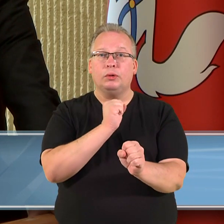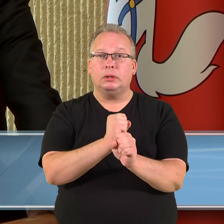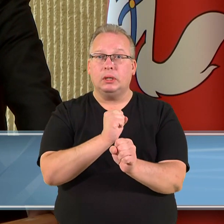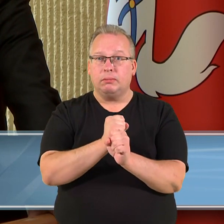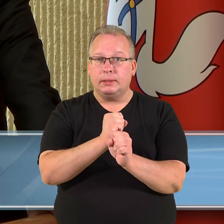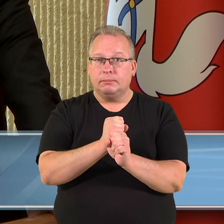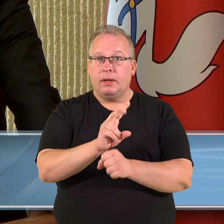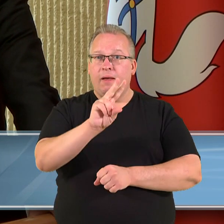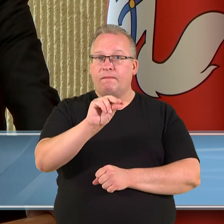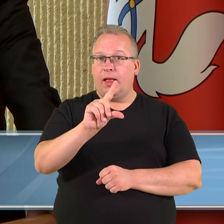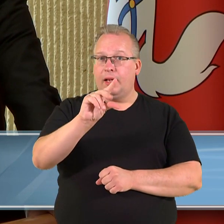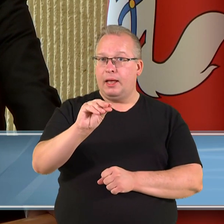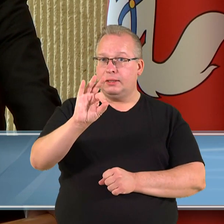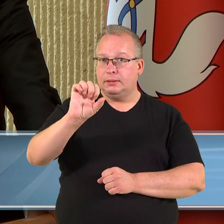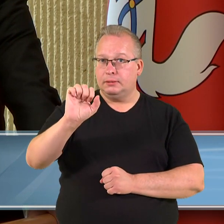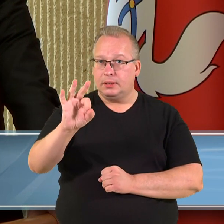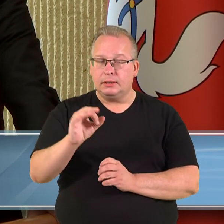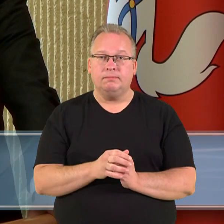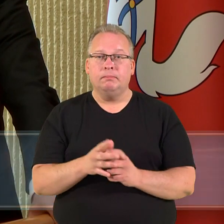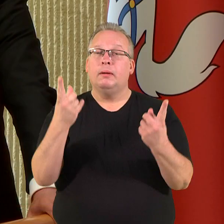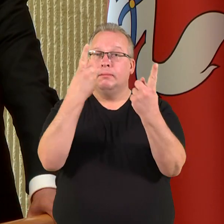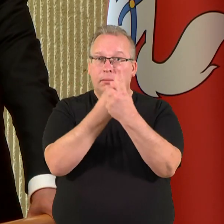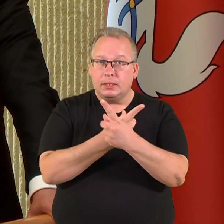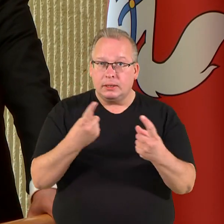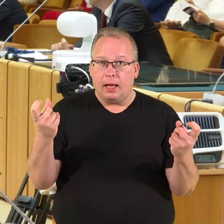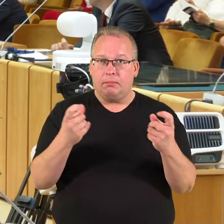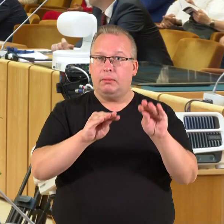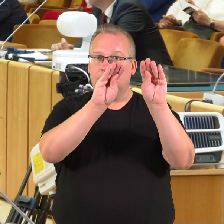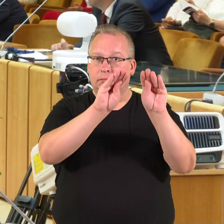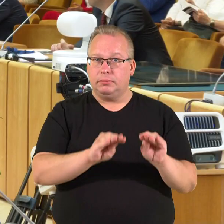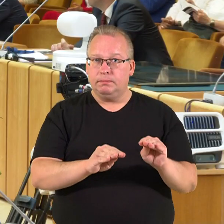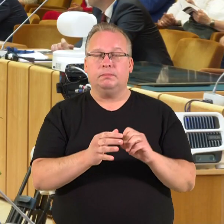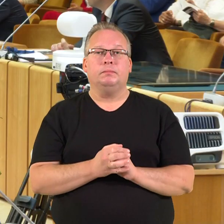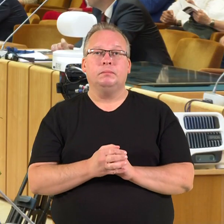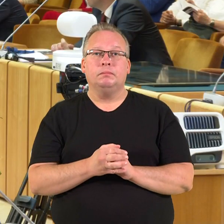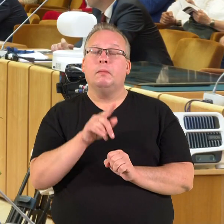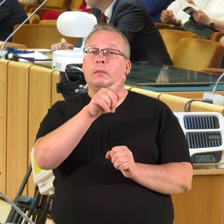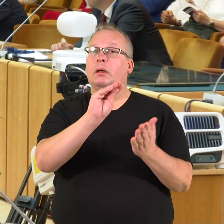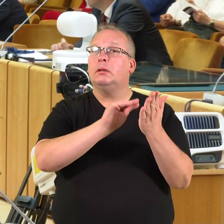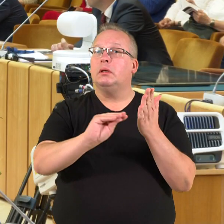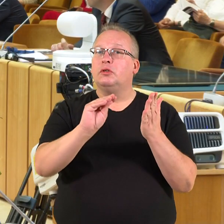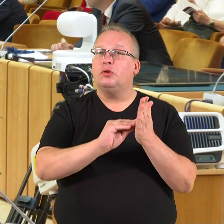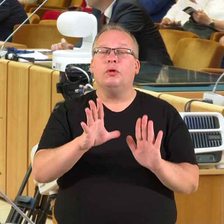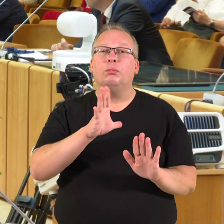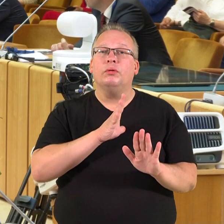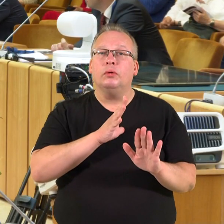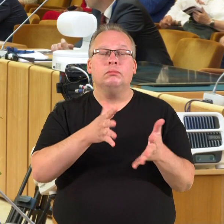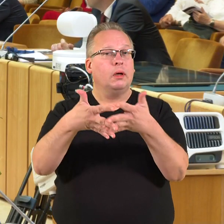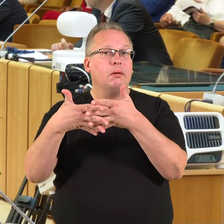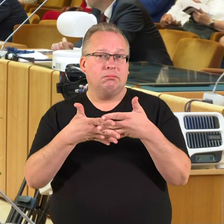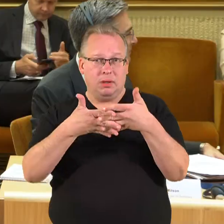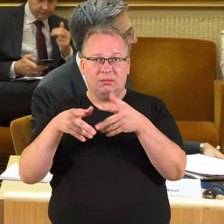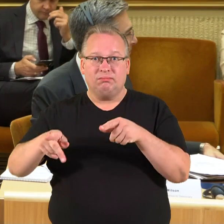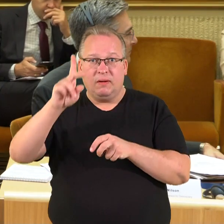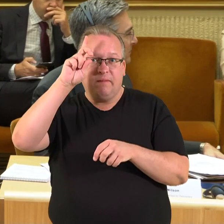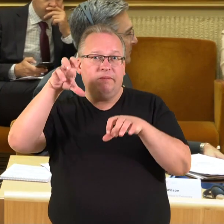Samneris Velesas paskelbė deklaraciją. Joje teigiama, kad Junktinių Amerikos valstyjų